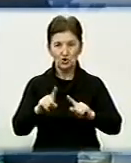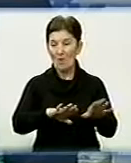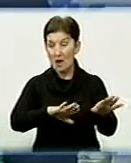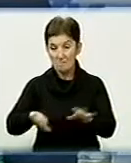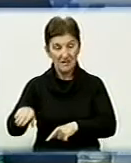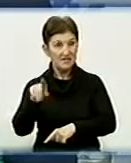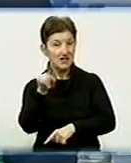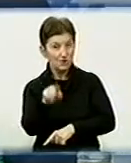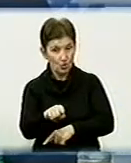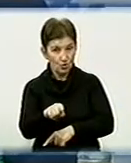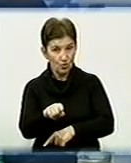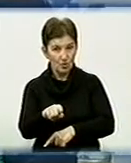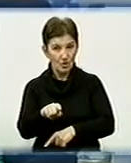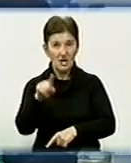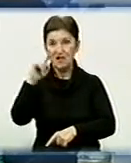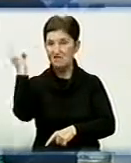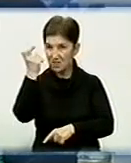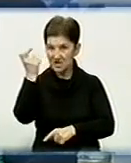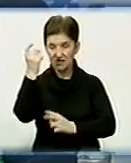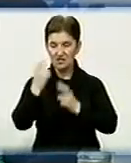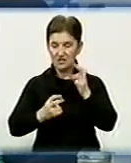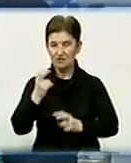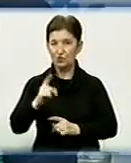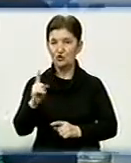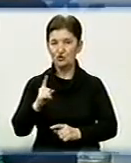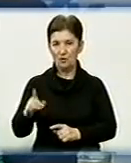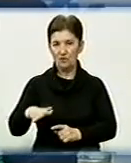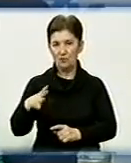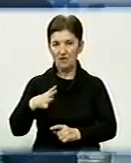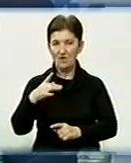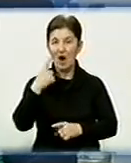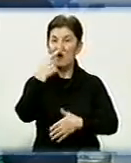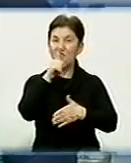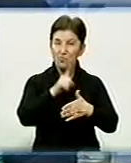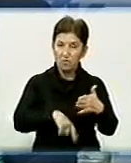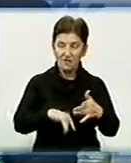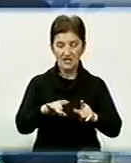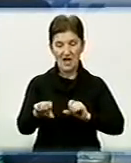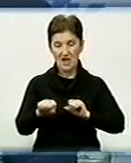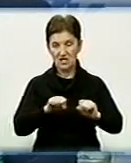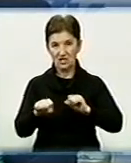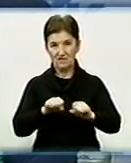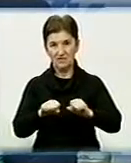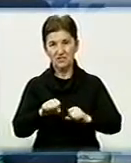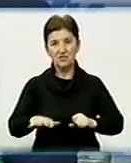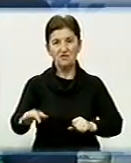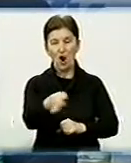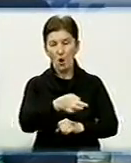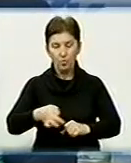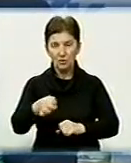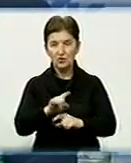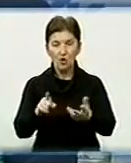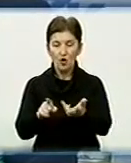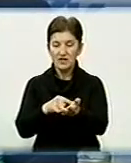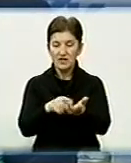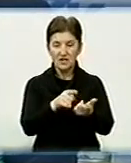і власник заводу був впевнений, що він буде забезпечений сировиною, і керівництво області було впевнене в тому, що кількість людей,